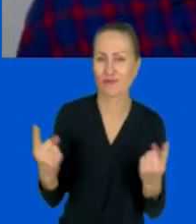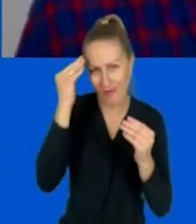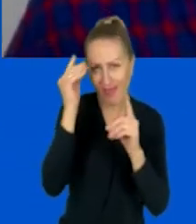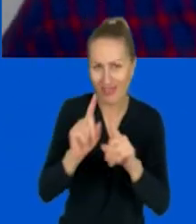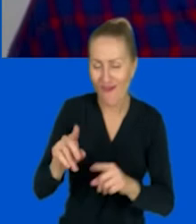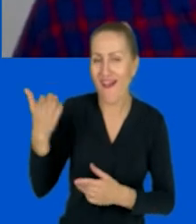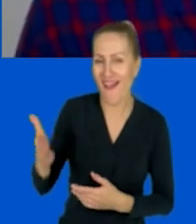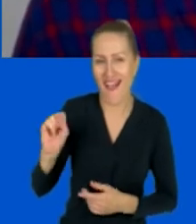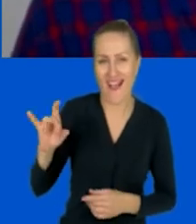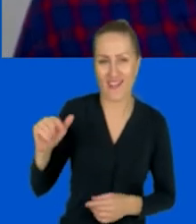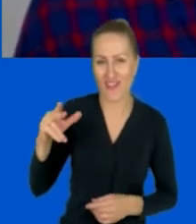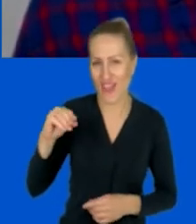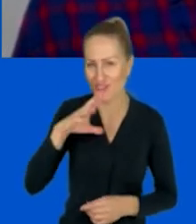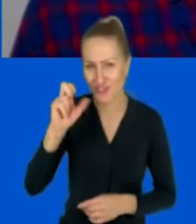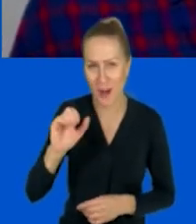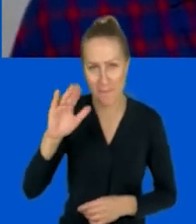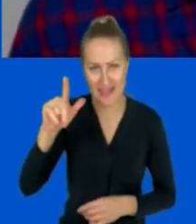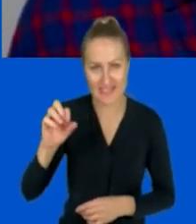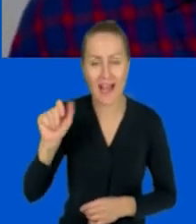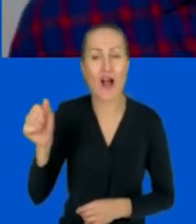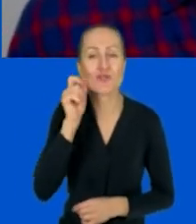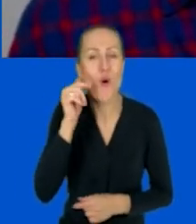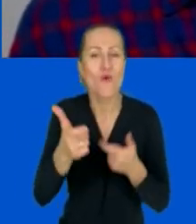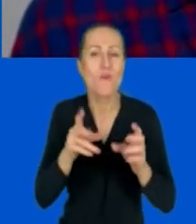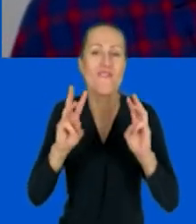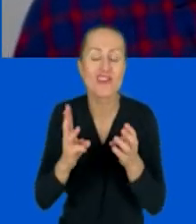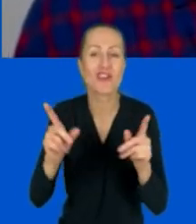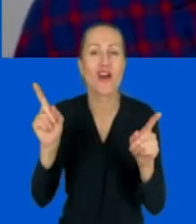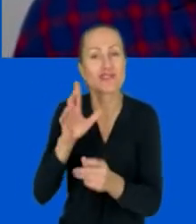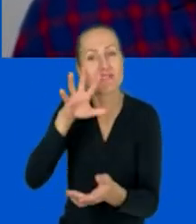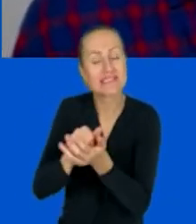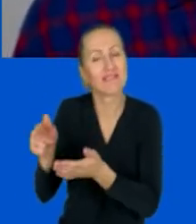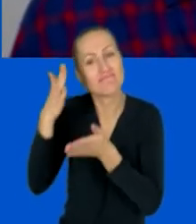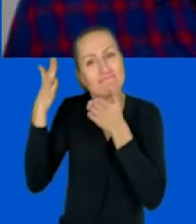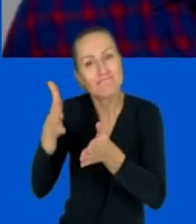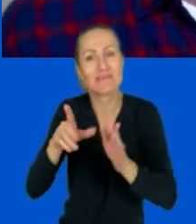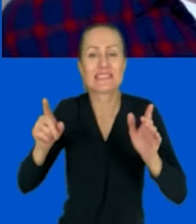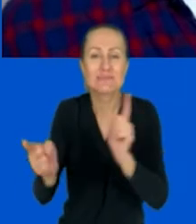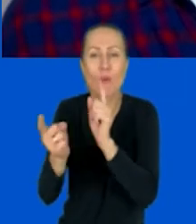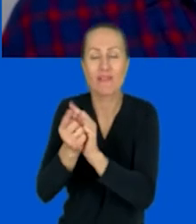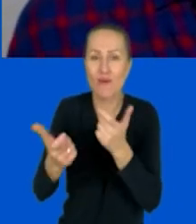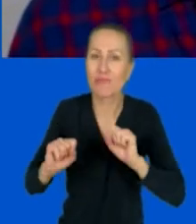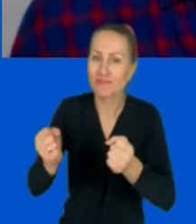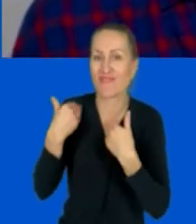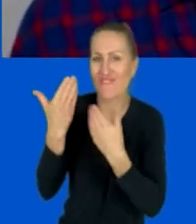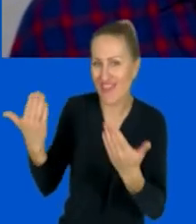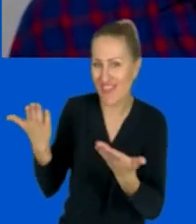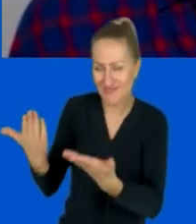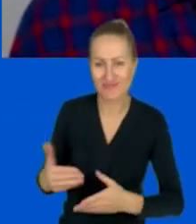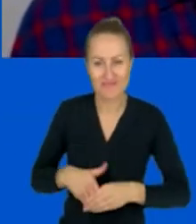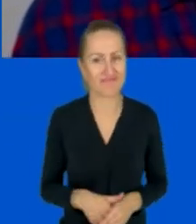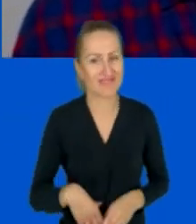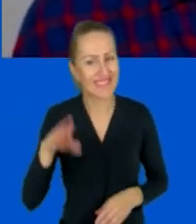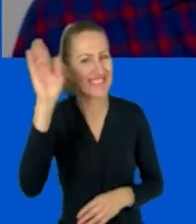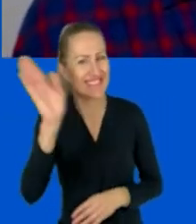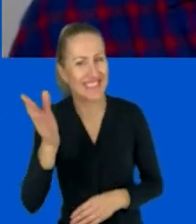Bilska, która na co dzień prowadzi warsztaty i zajmuje się właśnie angażującymi spotkaniami. Witam cię serdecznie. Cześć, Michał.